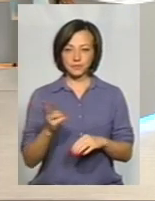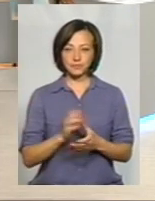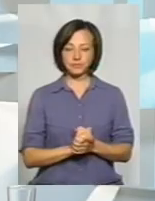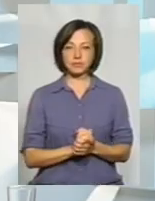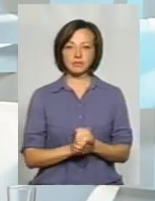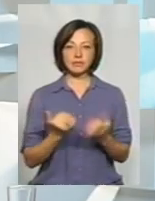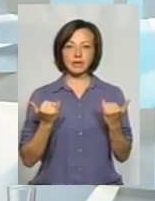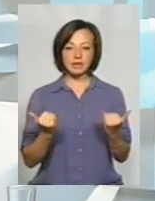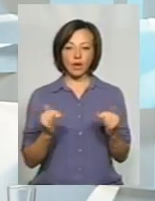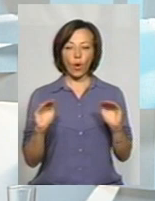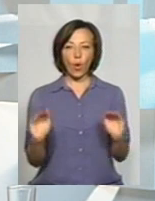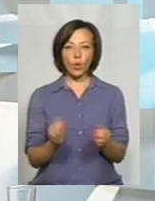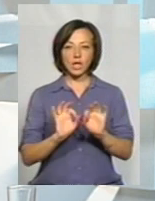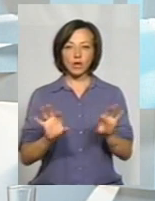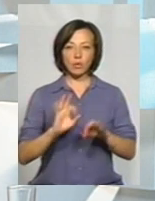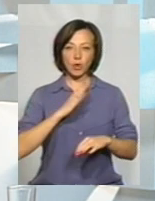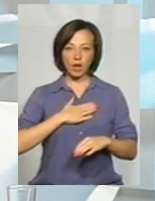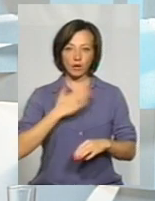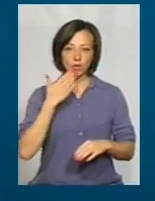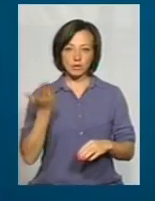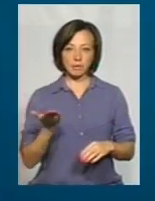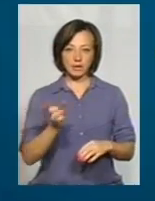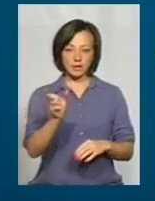зараз коротка довідка про нашого спікера.